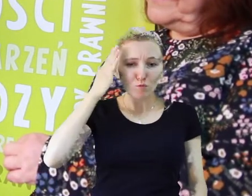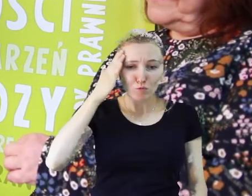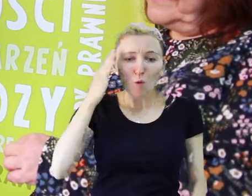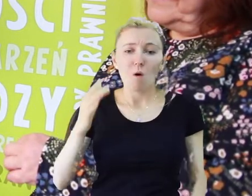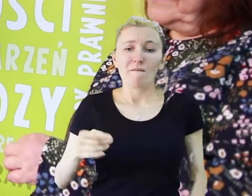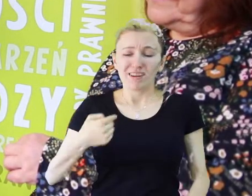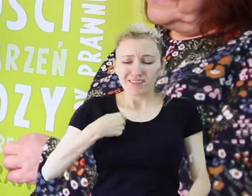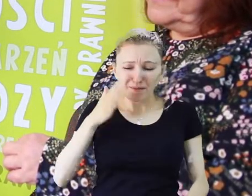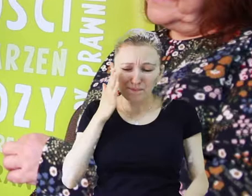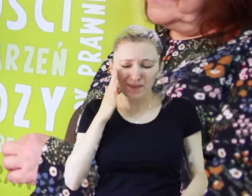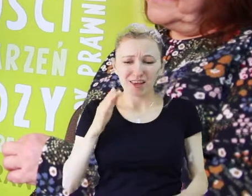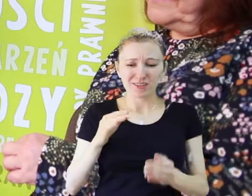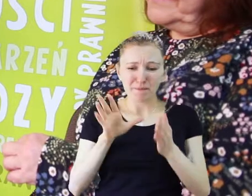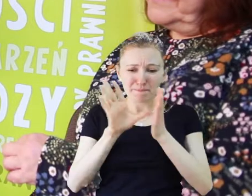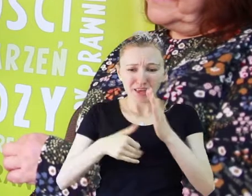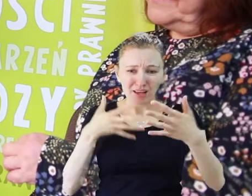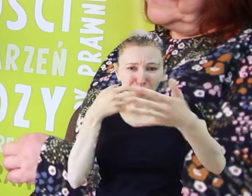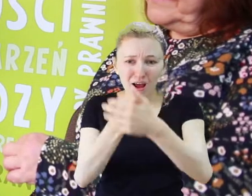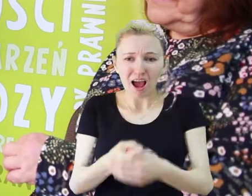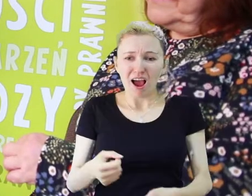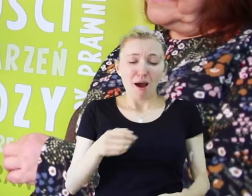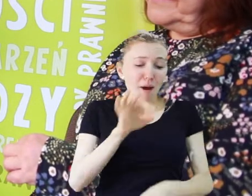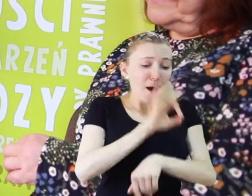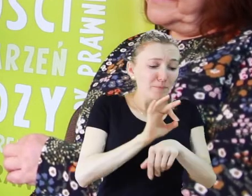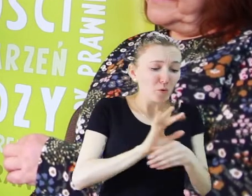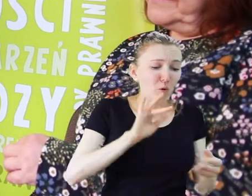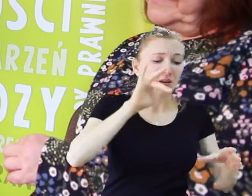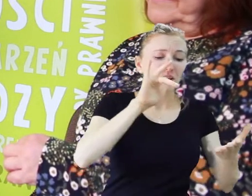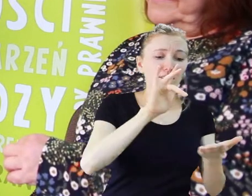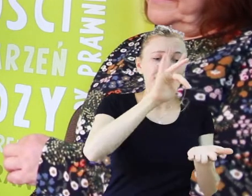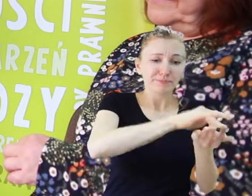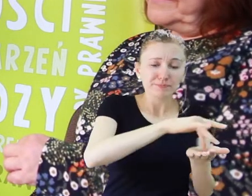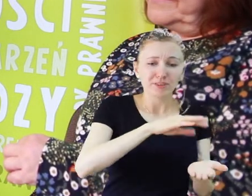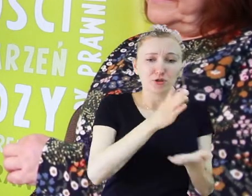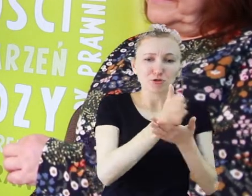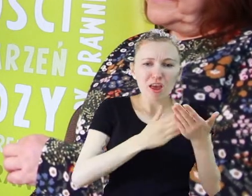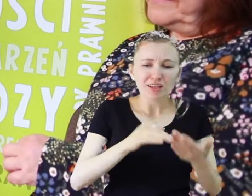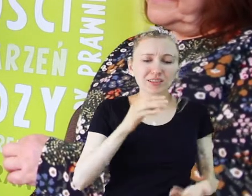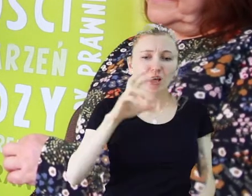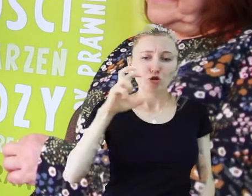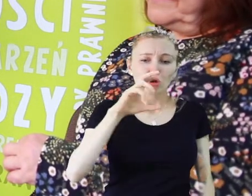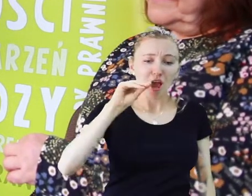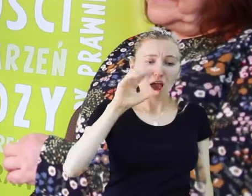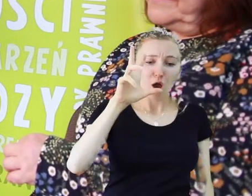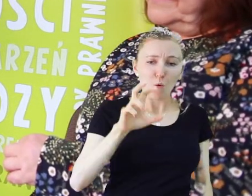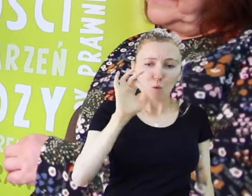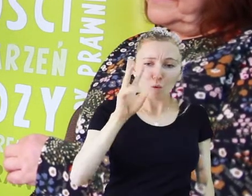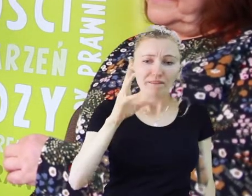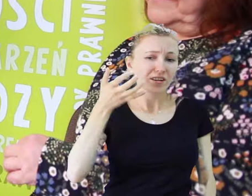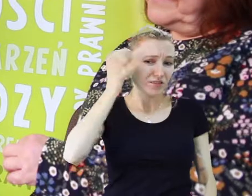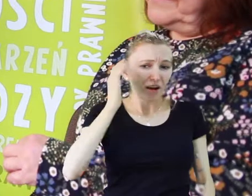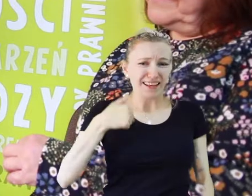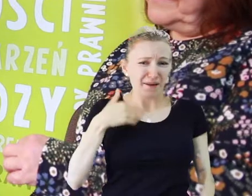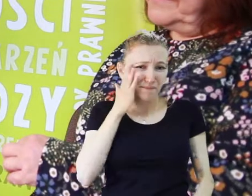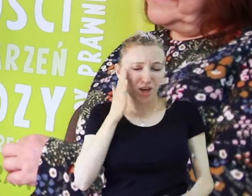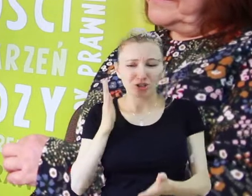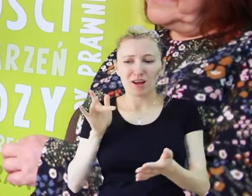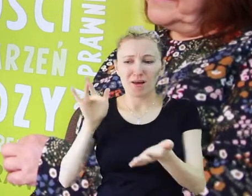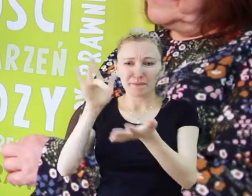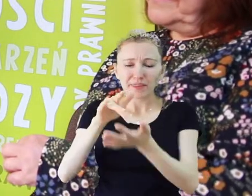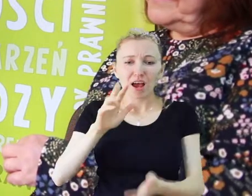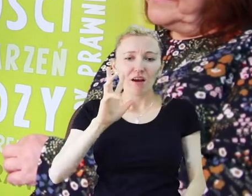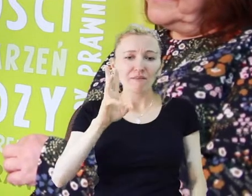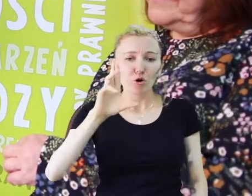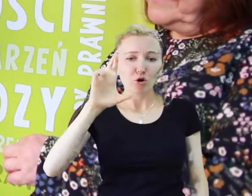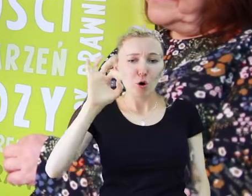Chyba jestem z porażeniem mózgowym. A mieszkałam na drugim końcu miasta, bo ten projekt był realizowany na Czechowie.